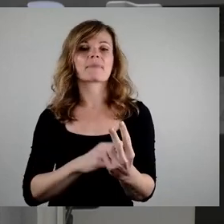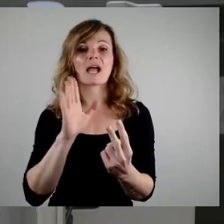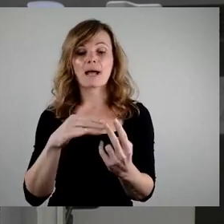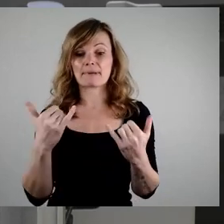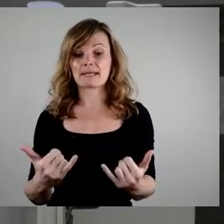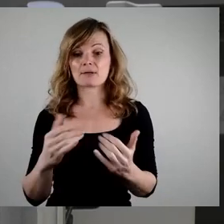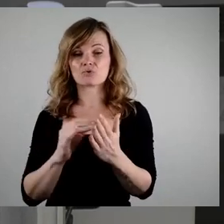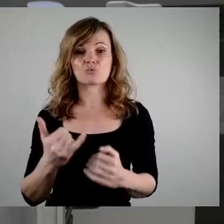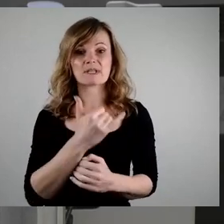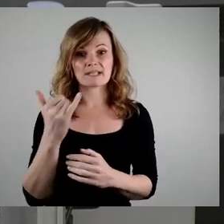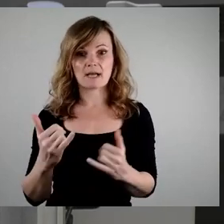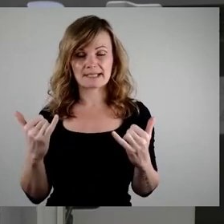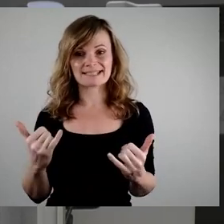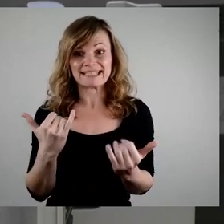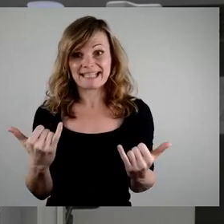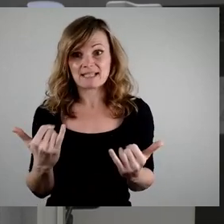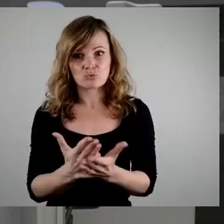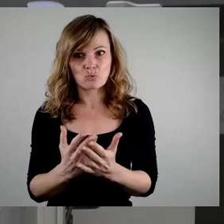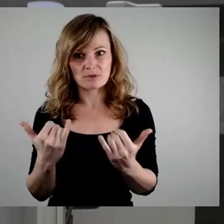Schuljahr, also das ist jetzt schon dieses,